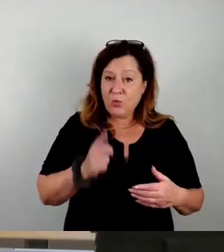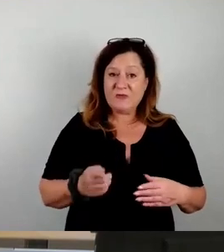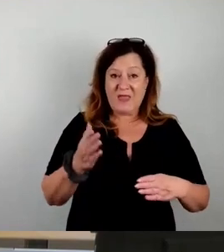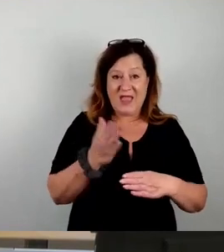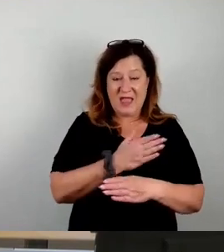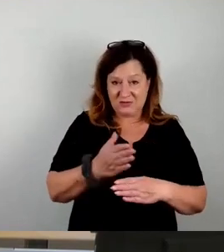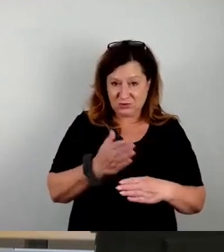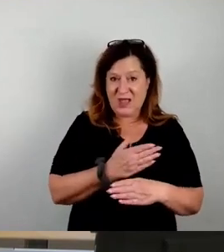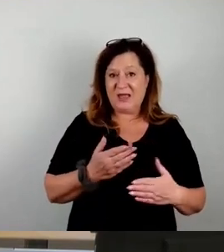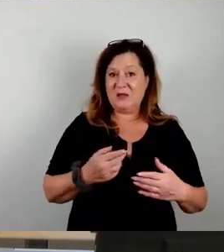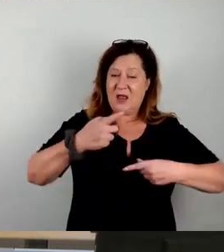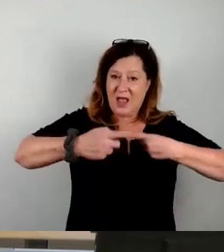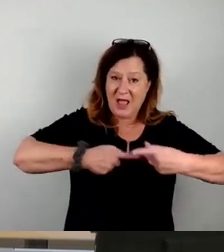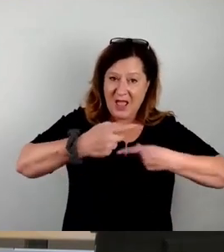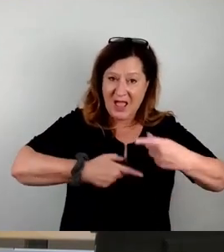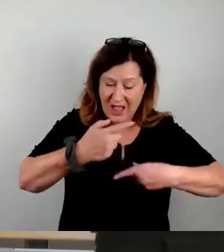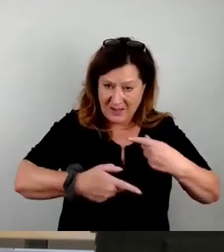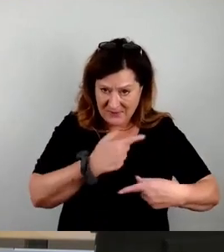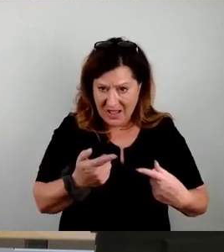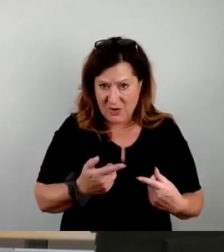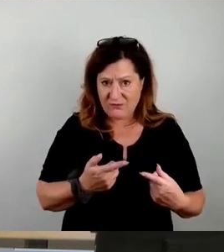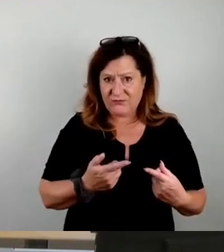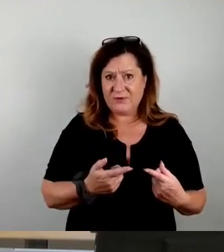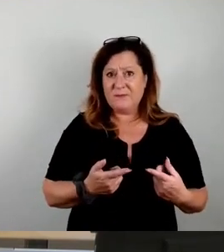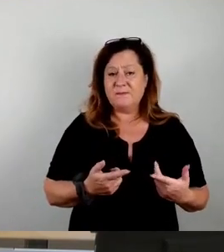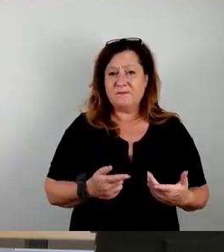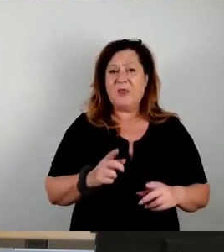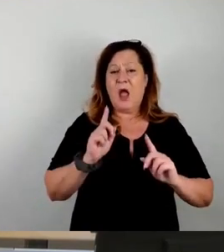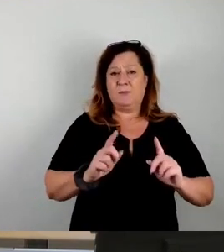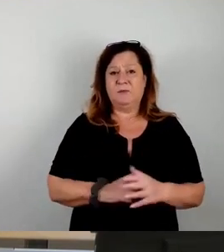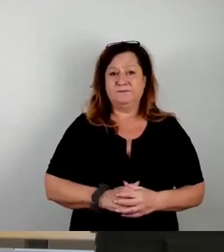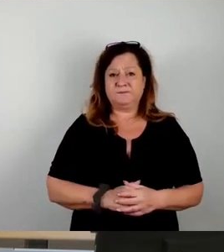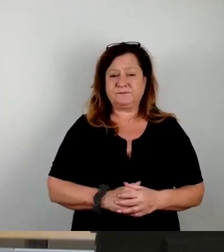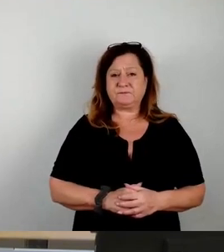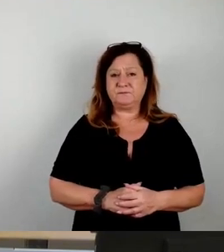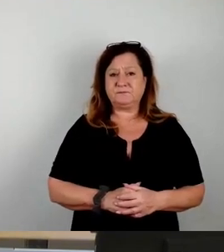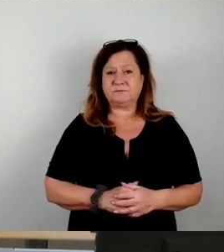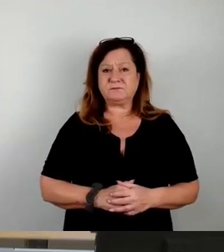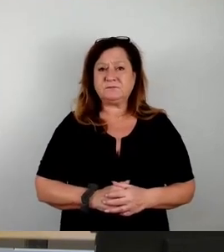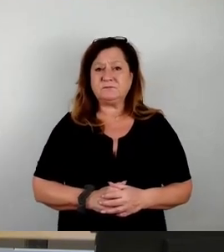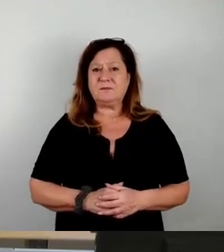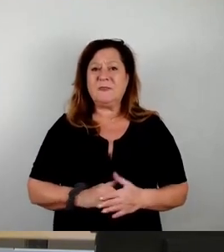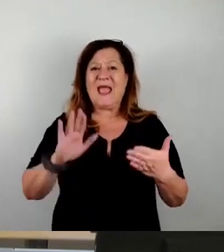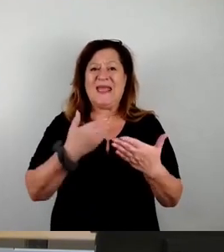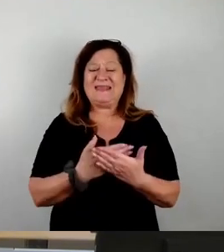viel ich wissen kann, erstmal alles okay. Aber es gibt einen Punkt,